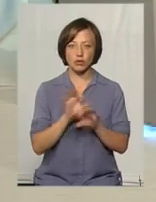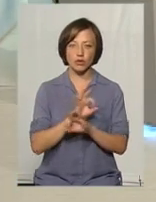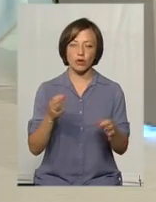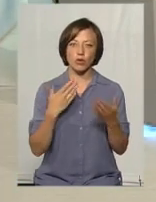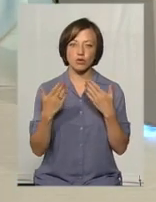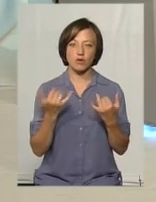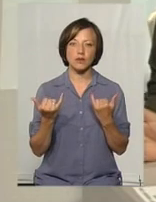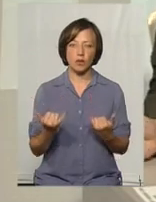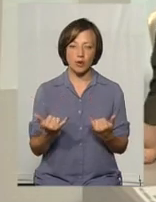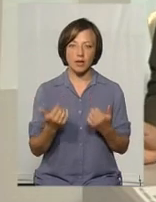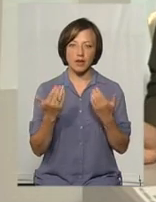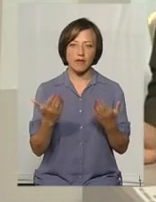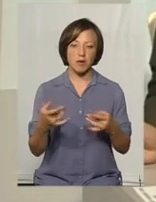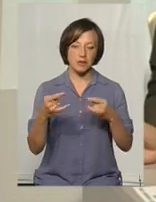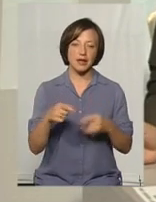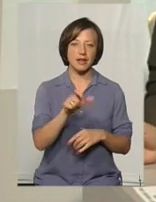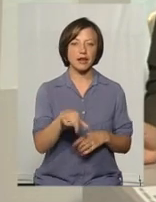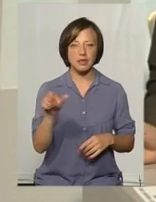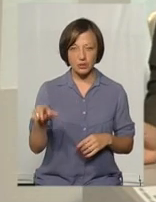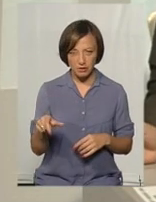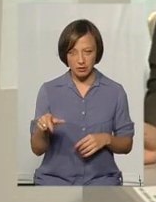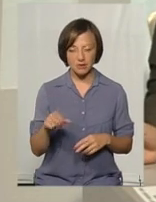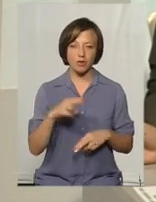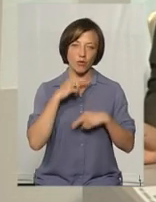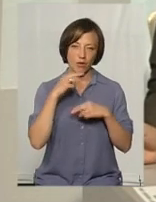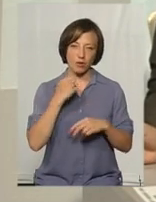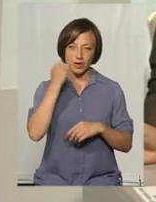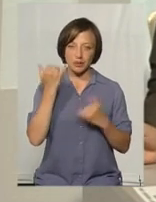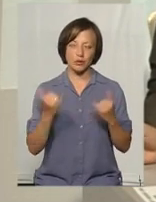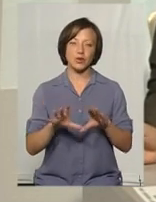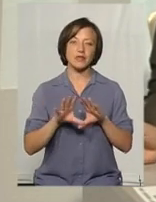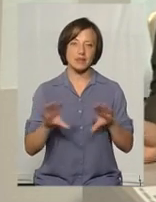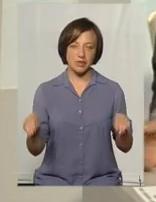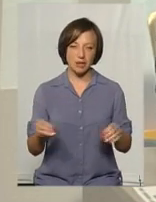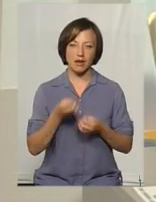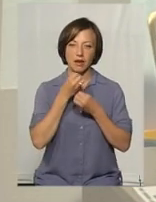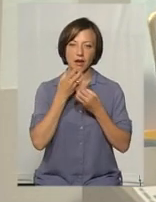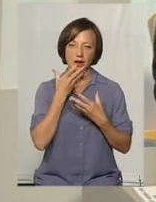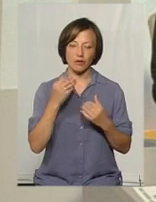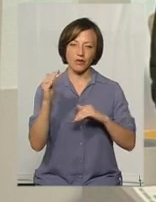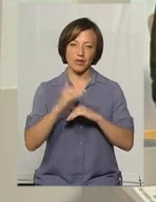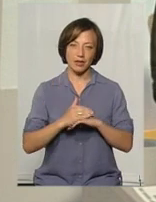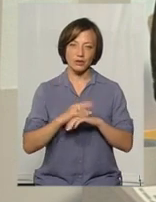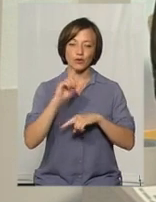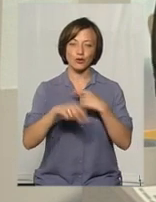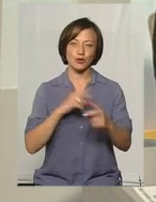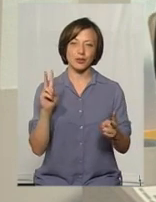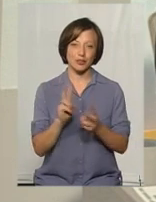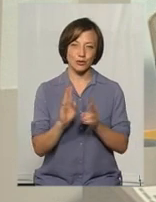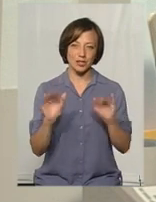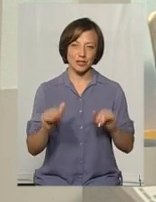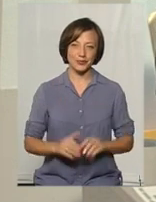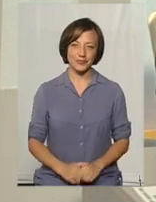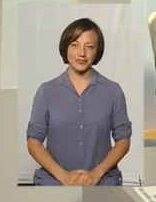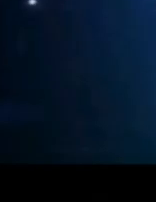розмову сьогодні. А вам, шановні телеглядачі, за увагу. На сьогодні це все. Гарного вам вечора. До наступної зустрічі.